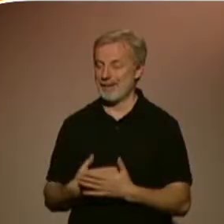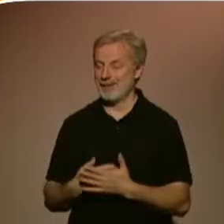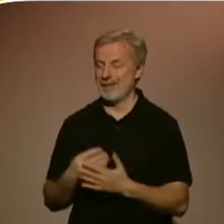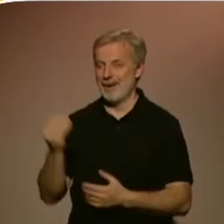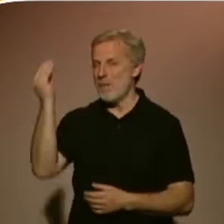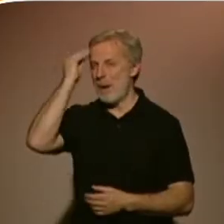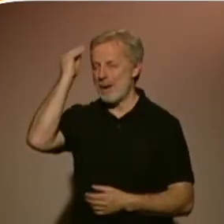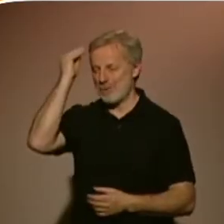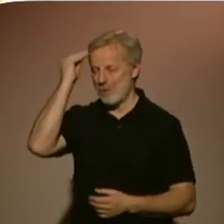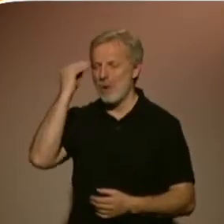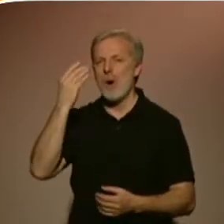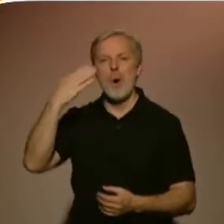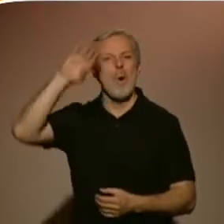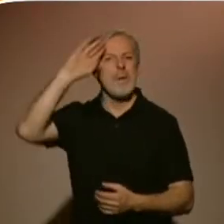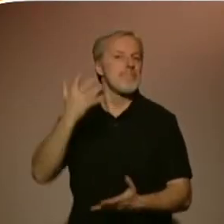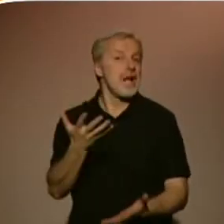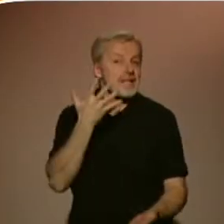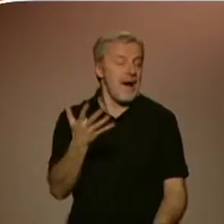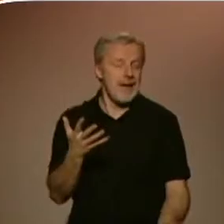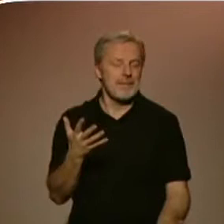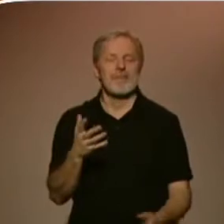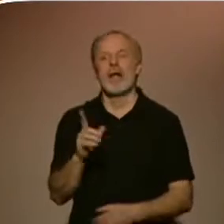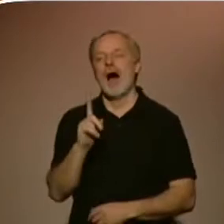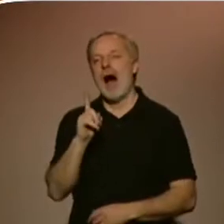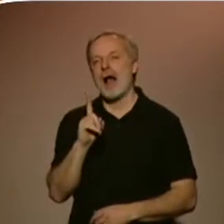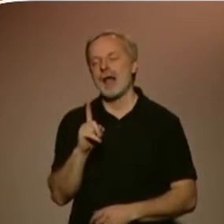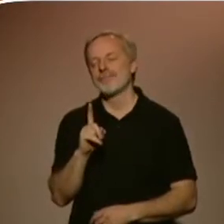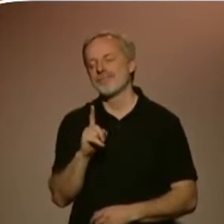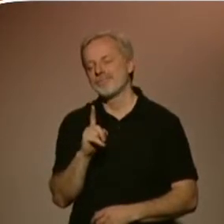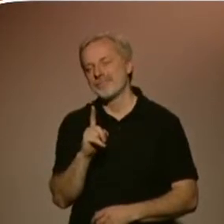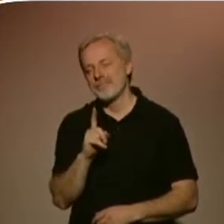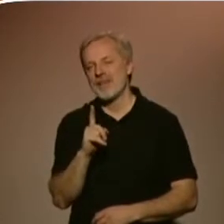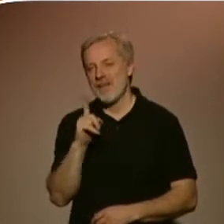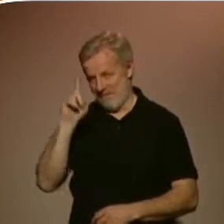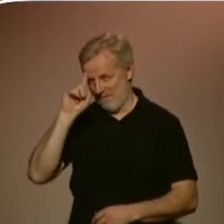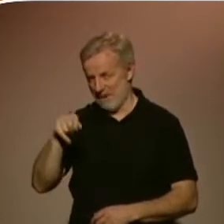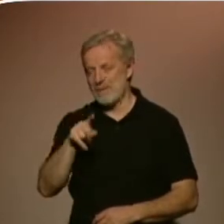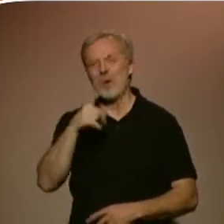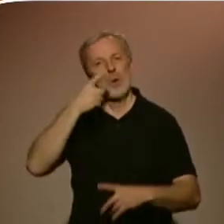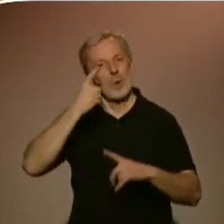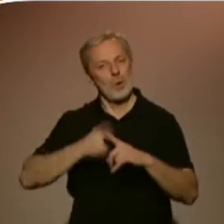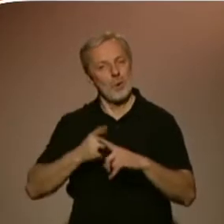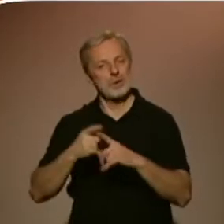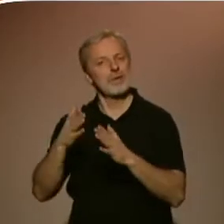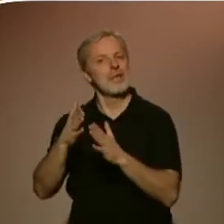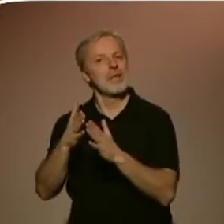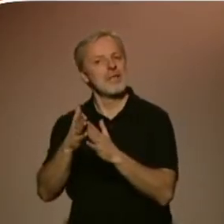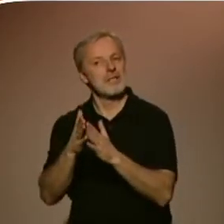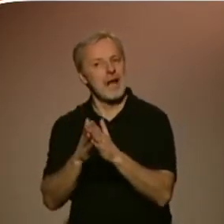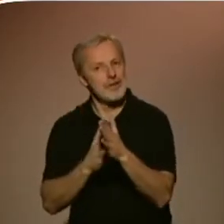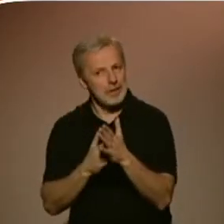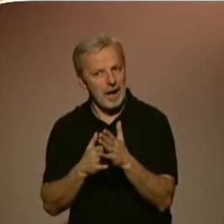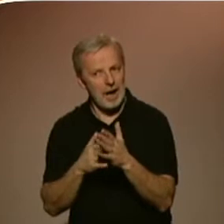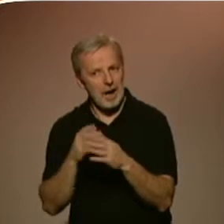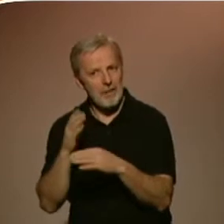představit. A je třeba asi říci, a je to někdy i pro účastníky velmi překvapivé, že to opravdu dokážou, když se naučí